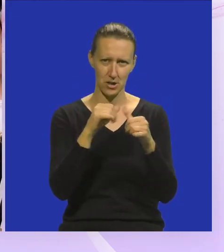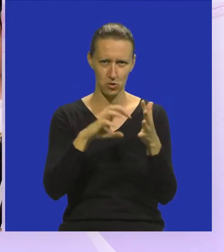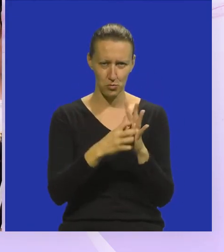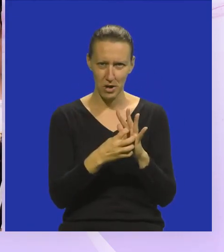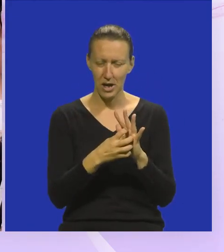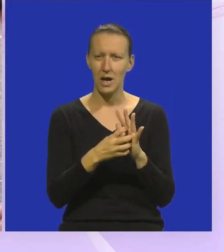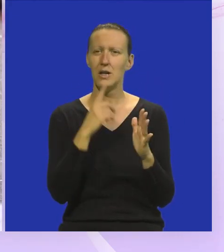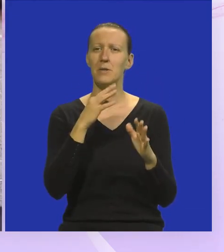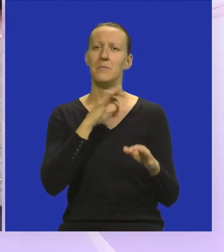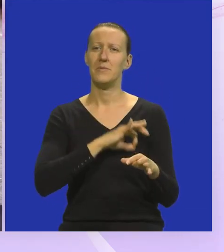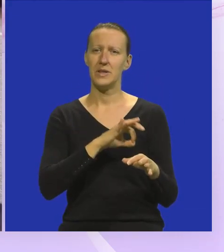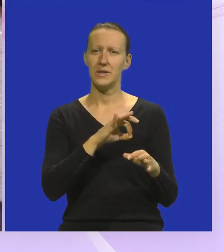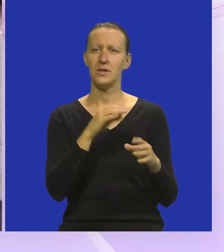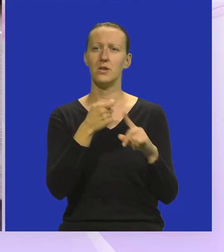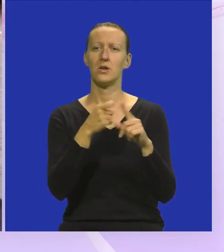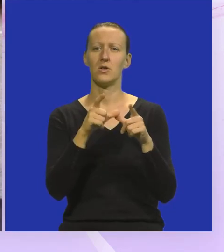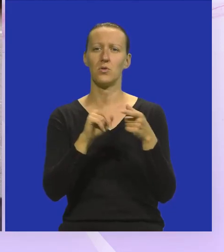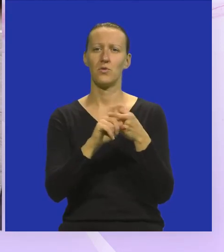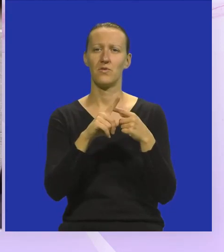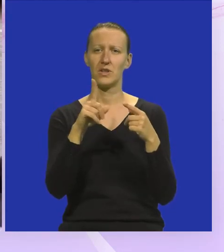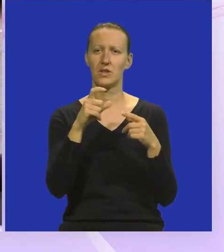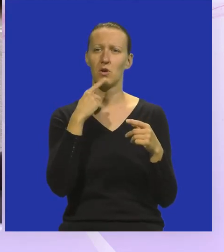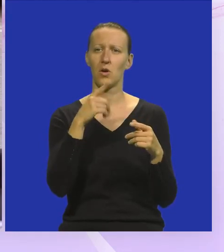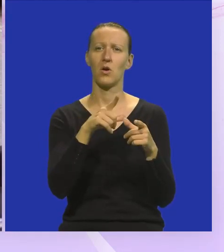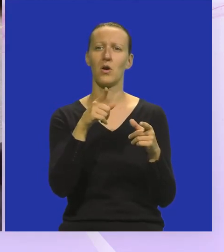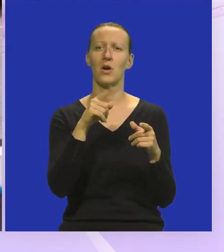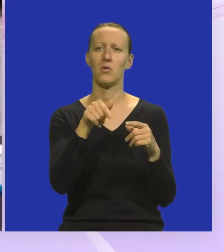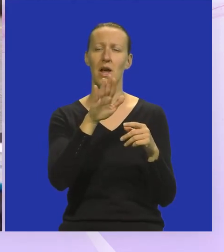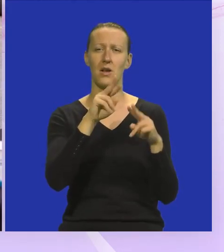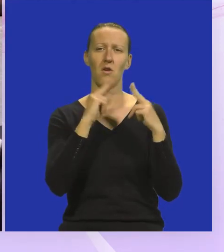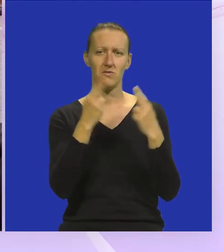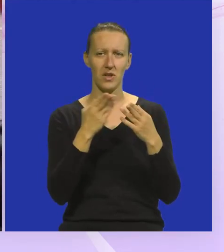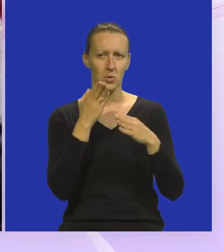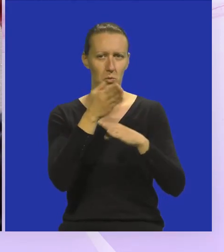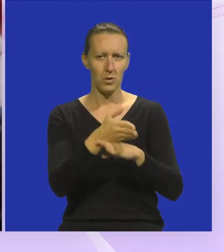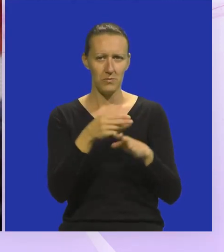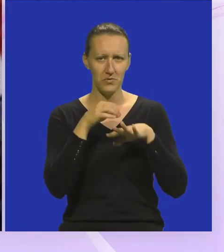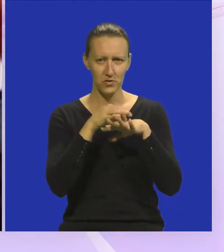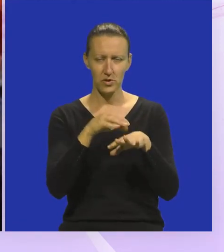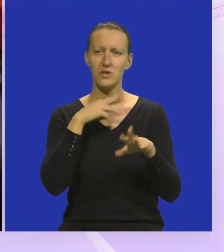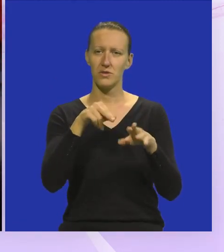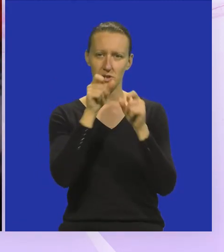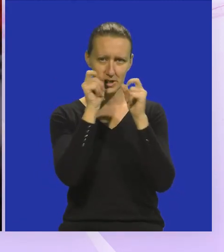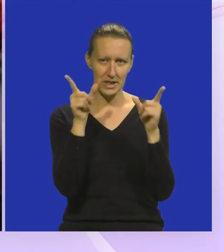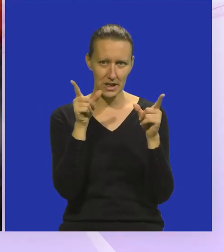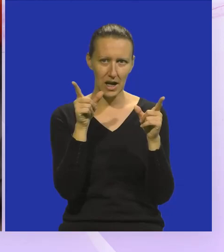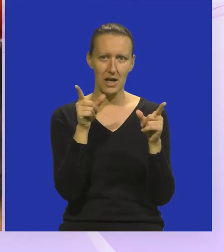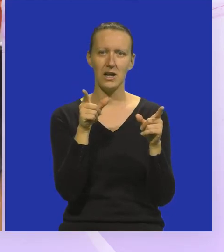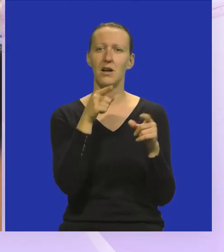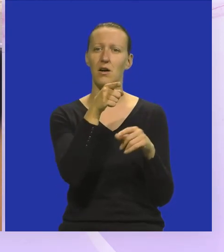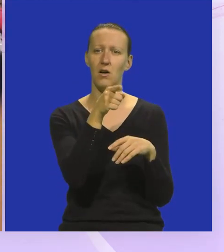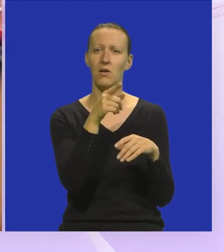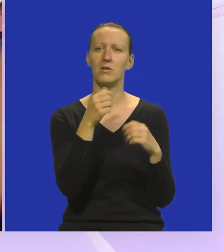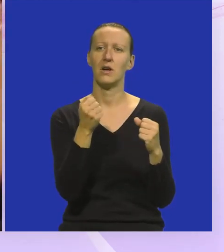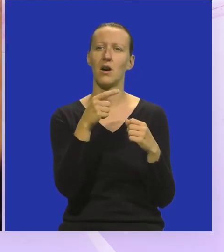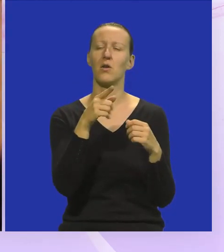županije i sa predsjednikom Zlatkom Kuftićem koji je uveo nas u taj njihov svijet. I ja sam se stvarno iznenadila. On